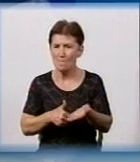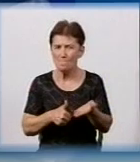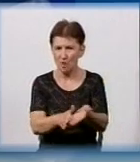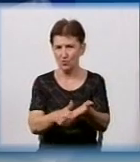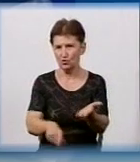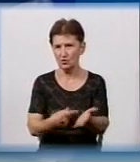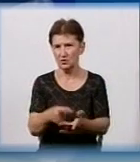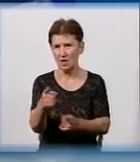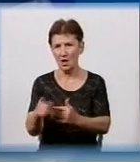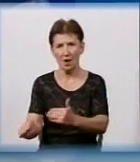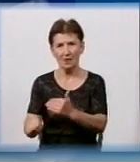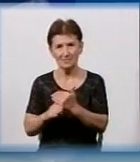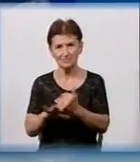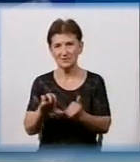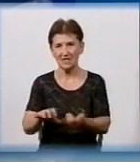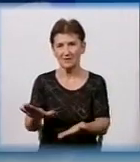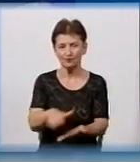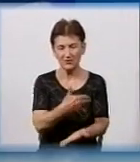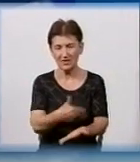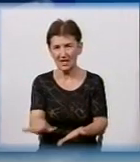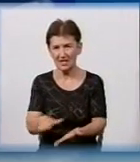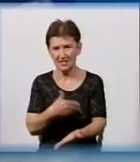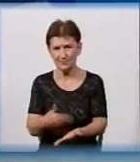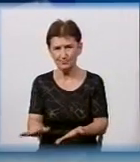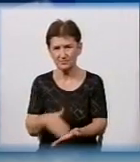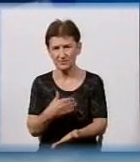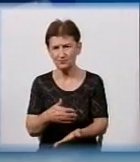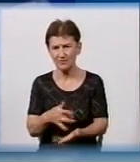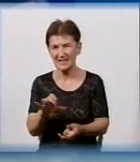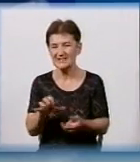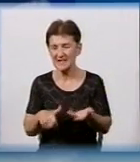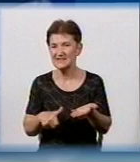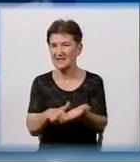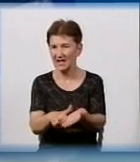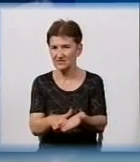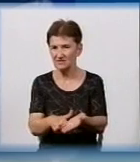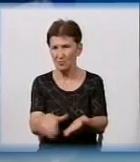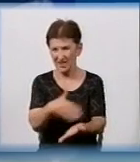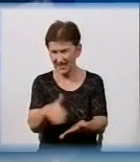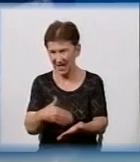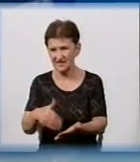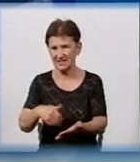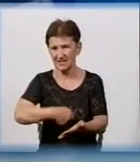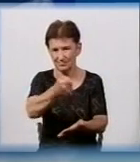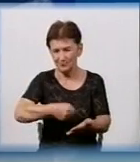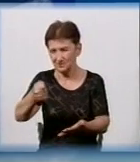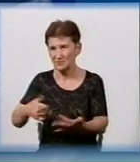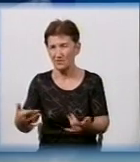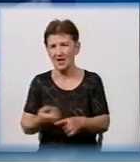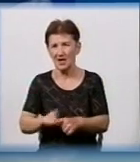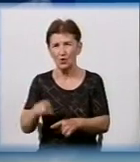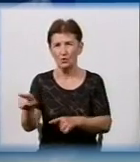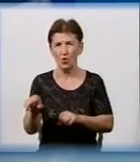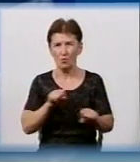допомогли с краскою, верні, со средством на приобретення краски. Це управління